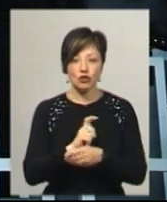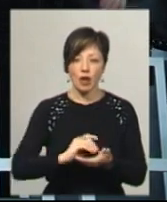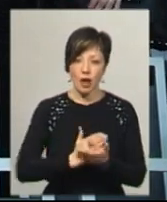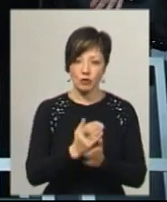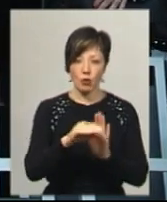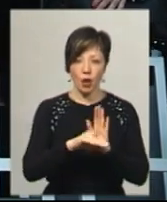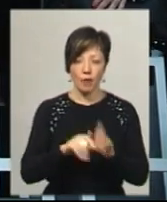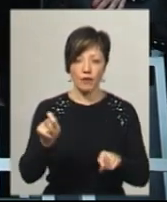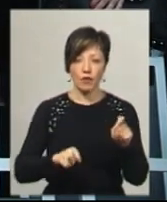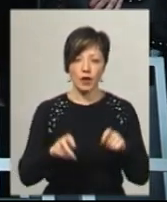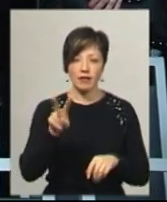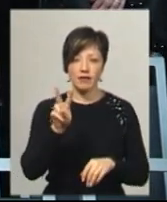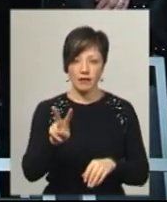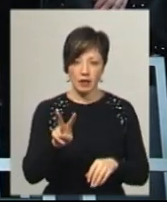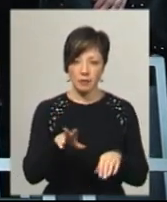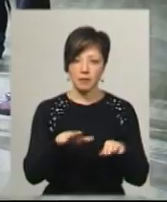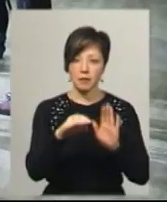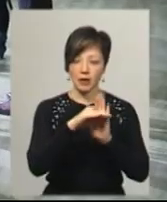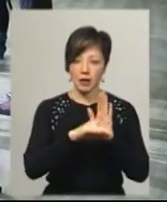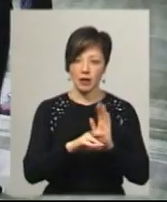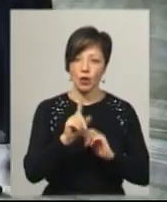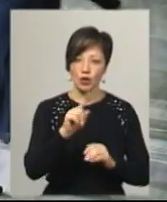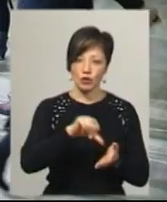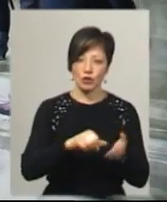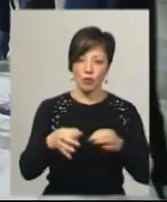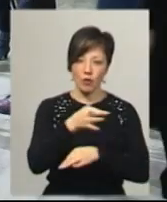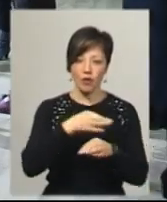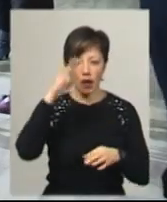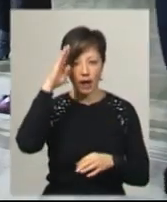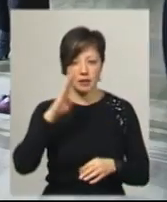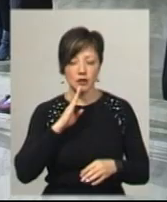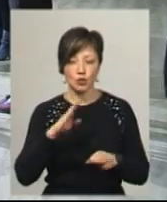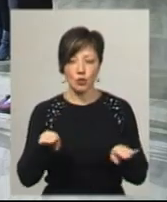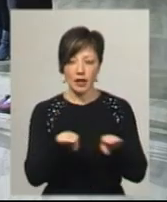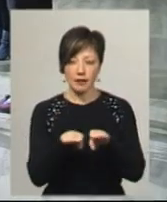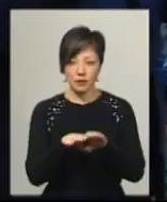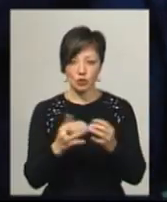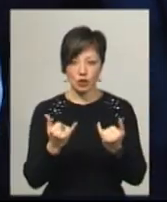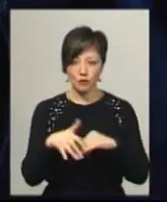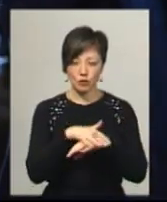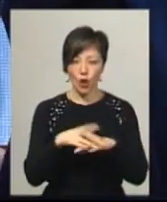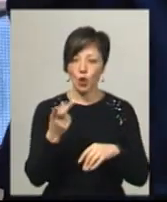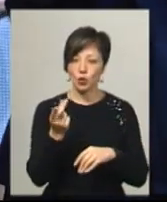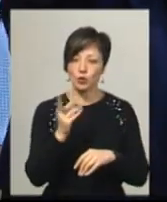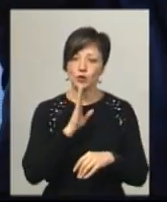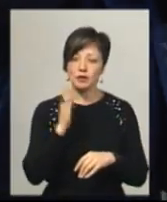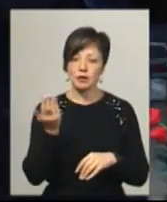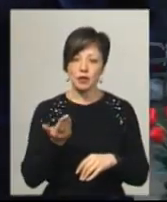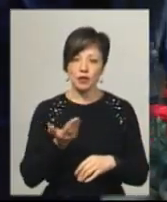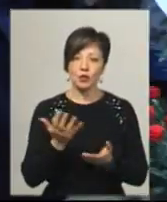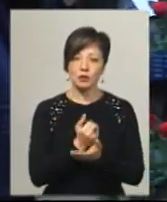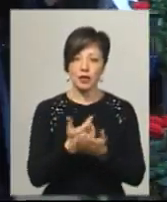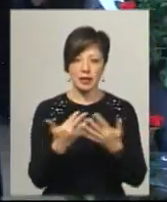У програмі форуму дві дискусійні панелі. На одній учасниці форуму обговорюють гендерну рівність в сучасному суспільстві. Спікерки другої – жінки, які досягли